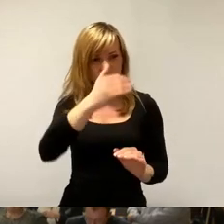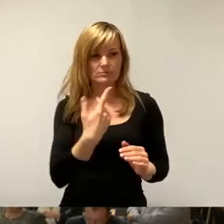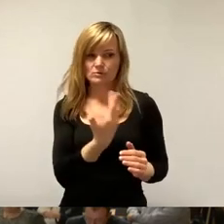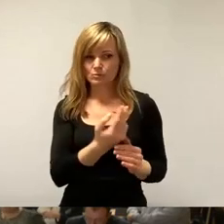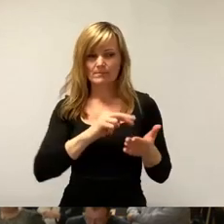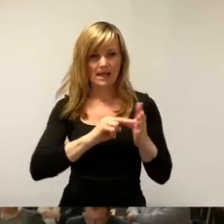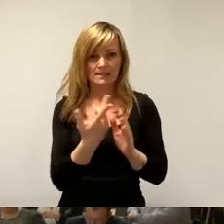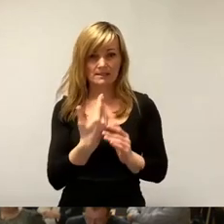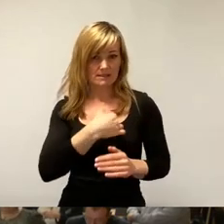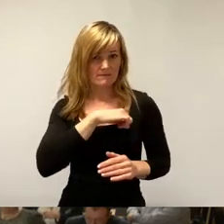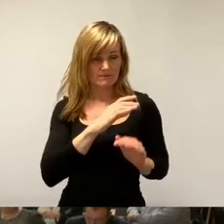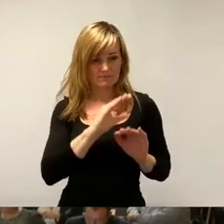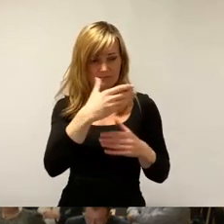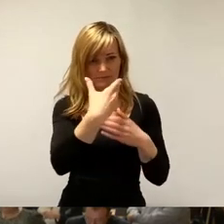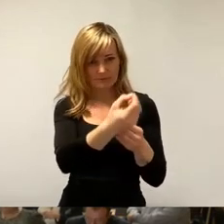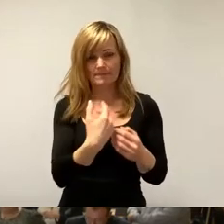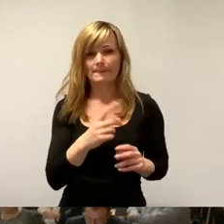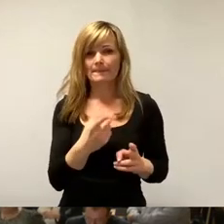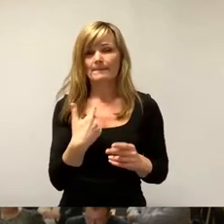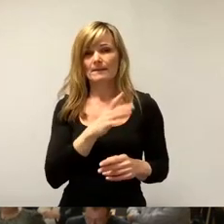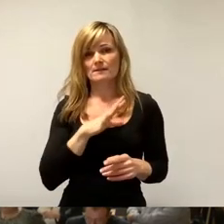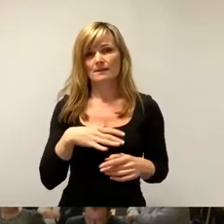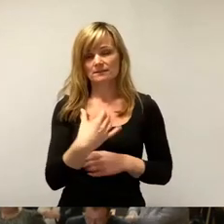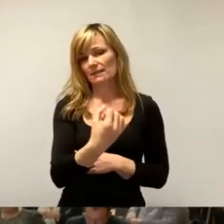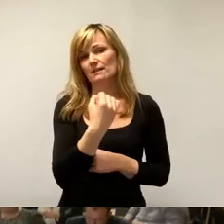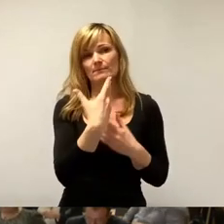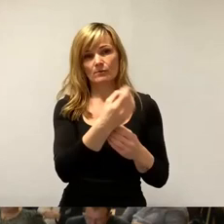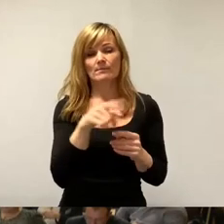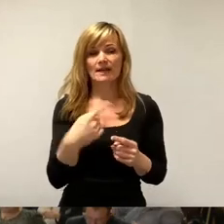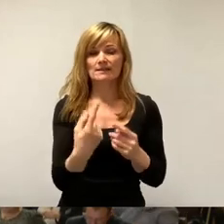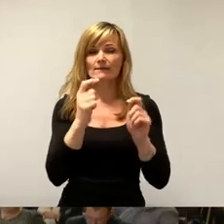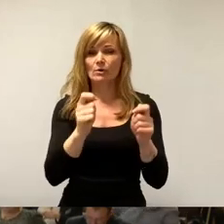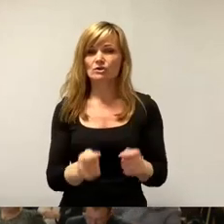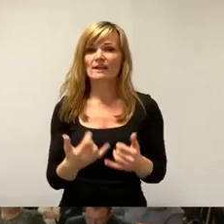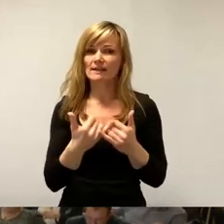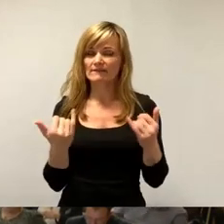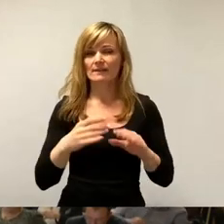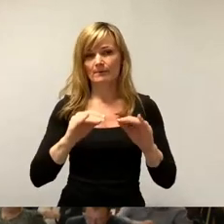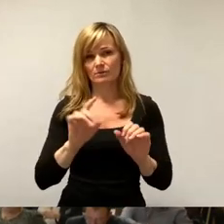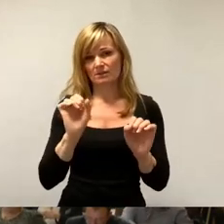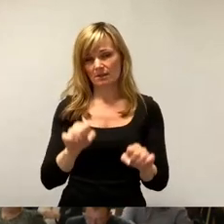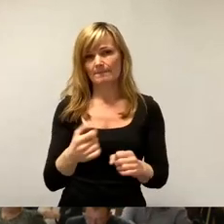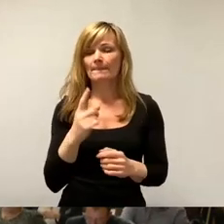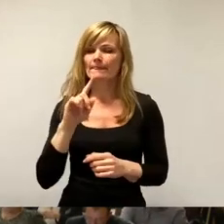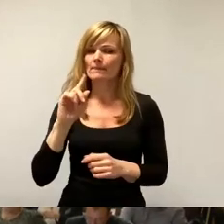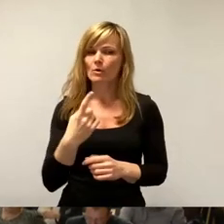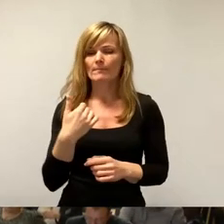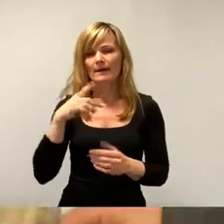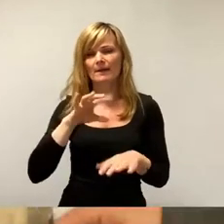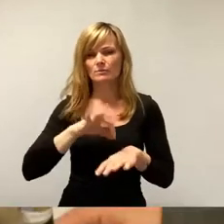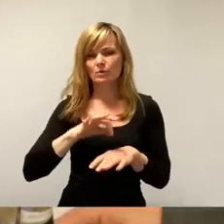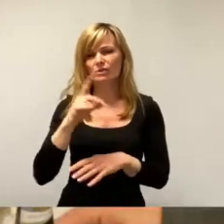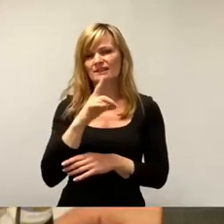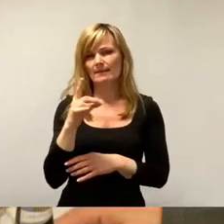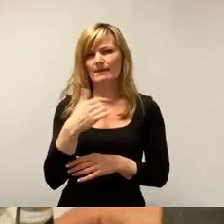in der Sachsenenergie. Und dann gibt es andere Vorschläge, wie man das verwenden kann. Jetzt gehe ich nochmal auf Dr. Deppe ein, weil es ist so ein Funfact. Ich will Ihnen einfach sagen.